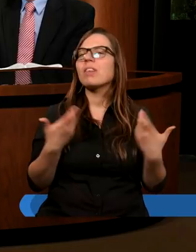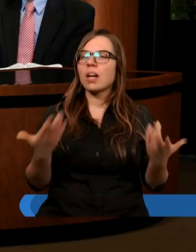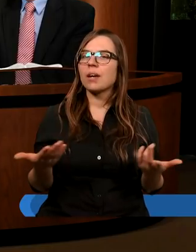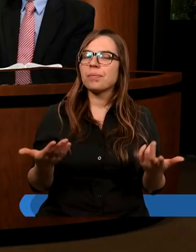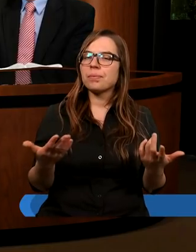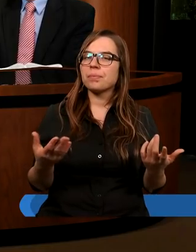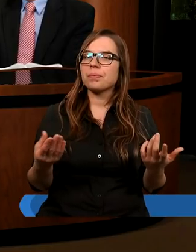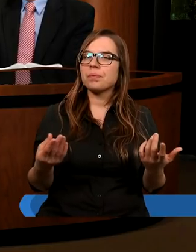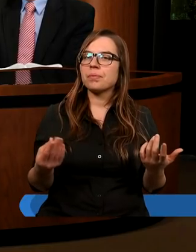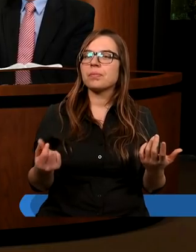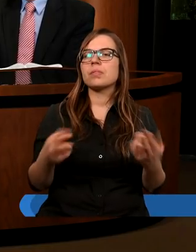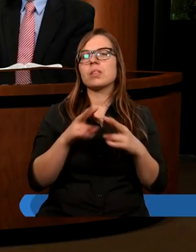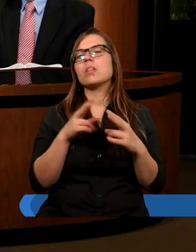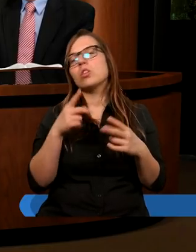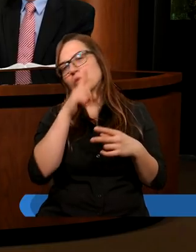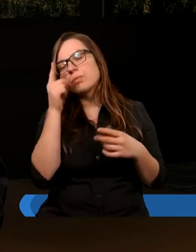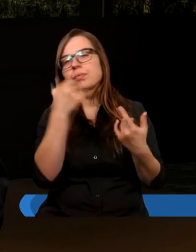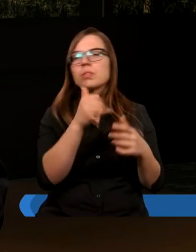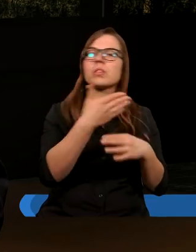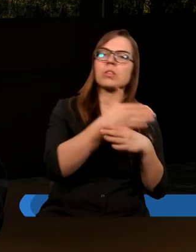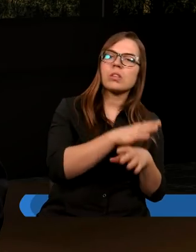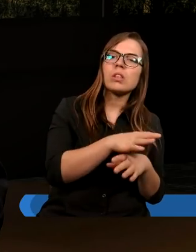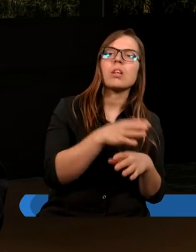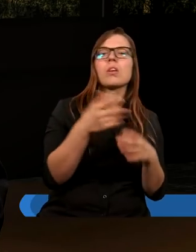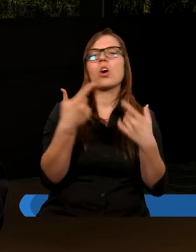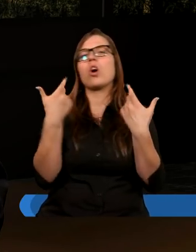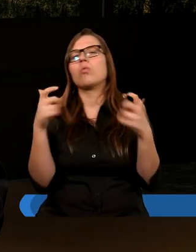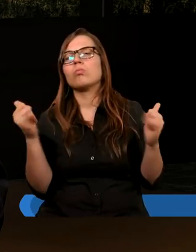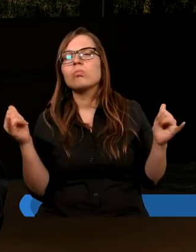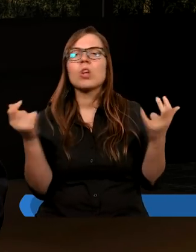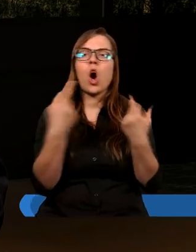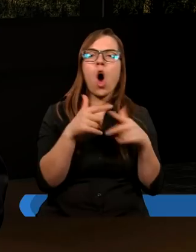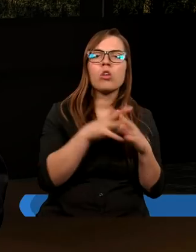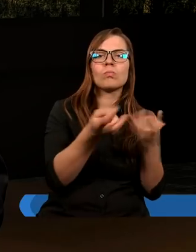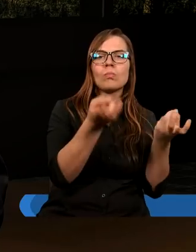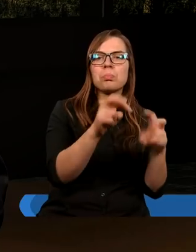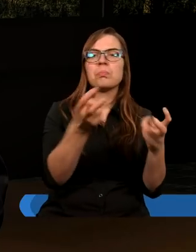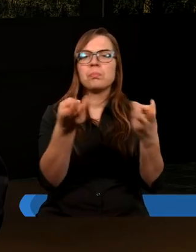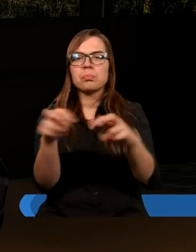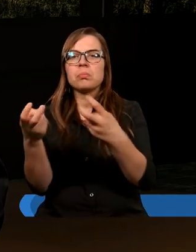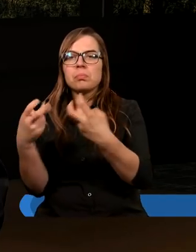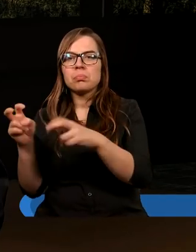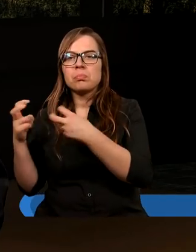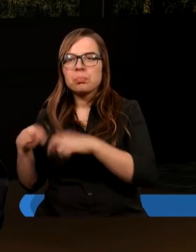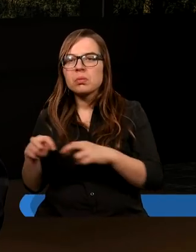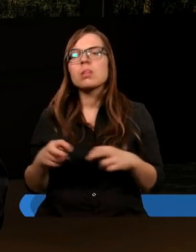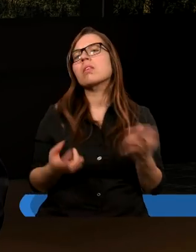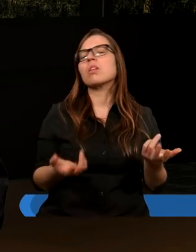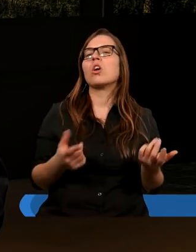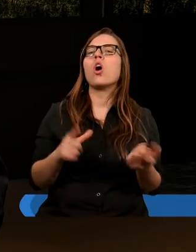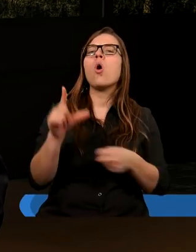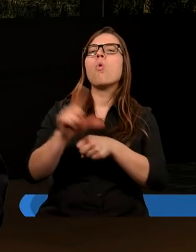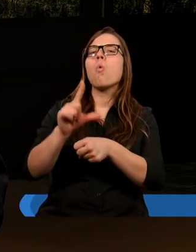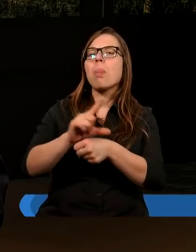ludzie się dzielą, powstają nowe kościoły. Kiedy Luther